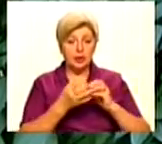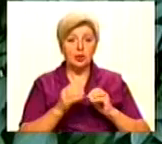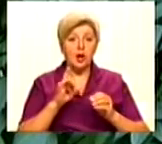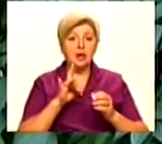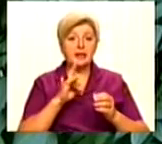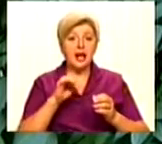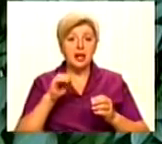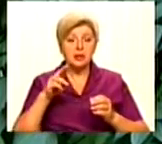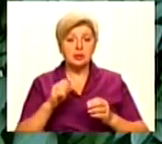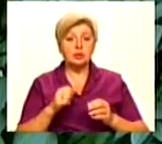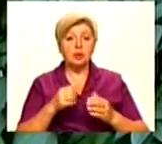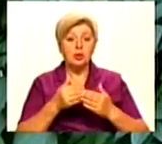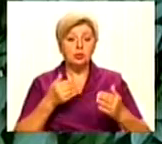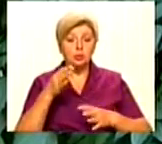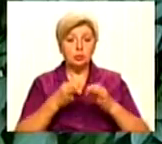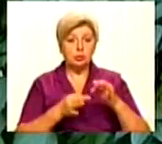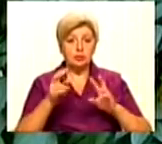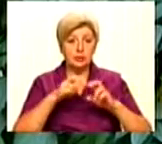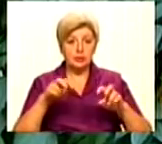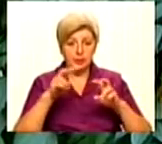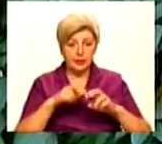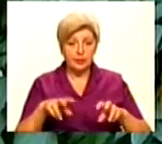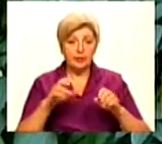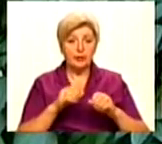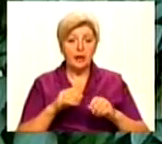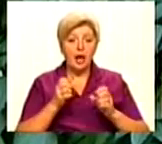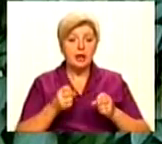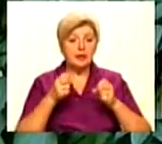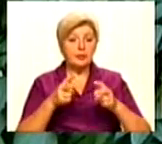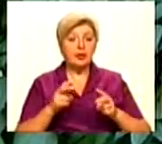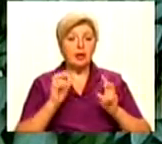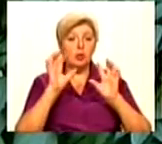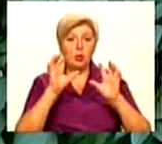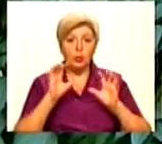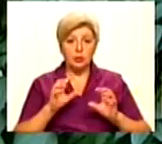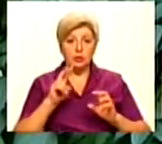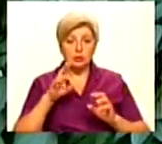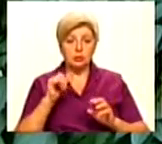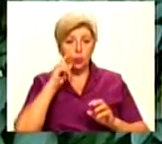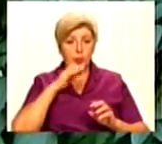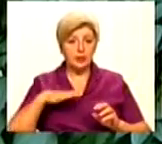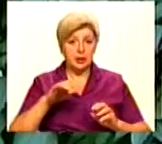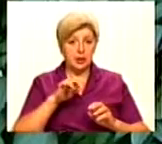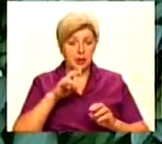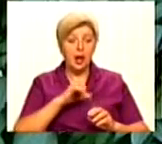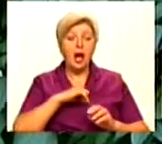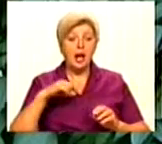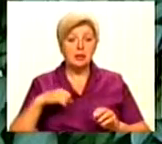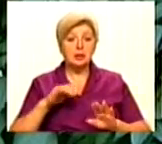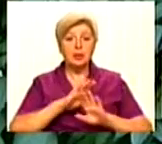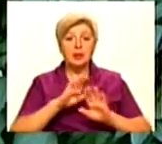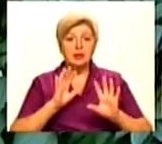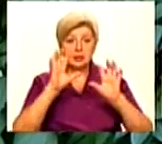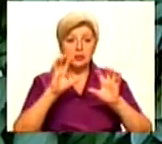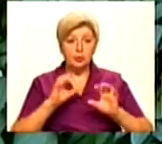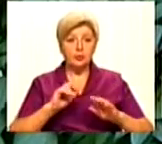розслідувань за частиною 2 статті 146 Кримінального кодексу України. А саме незаконне